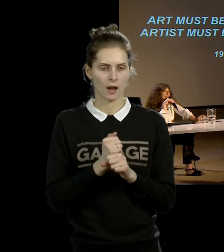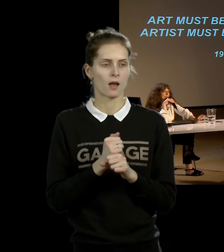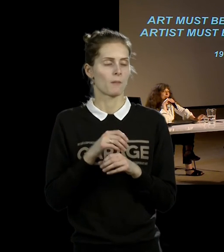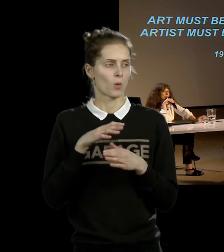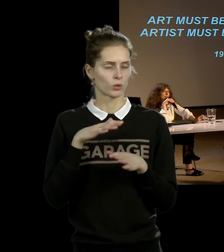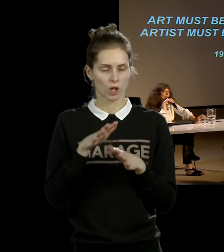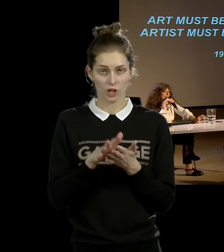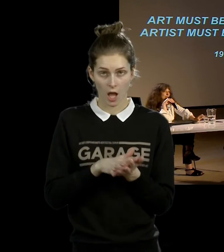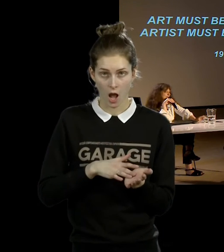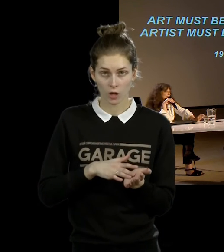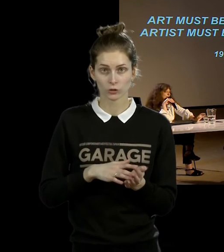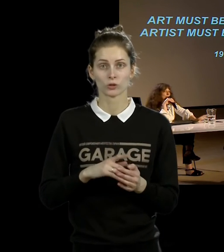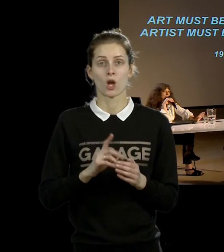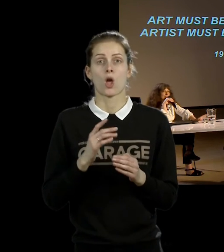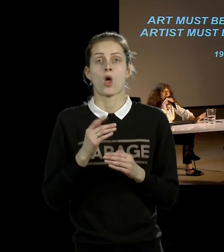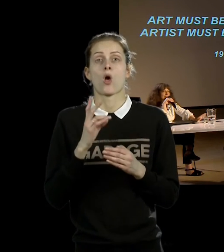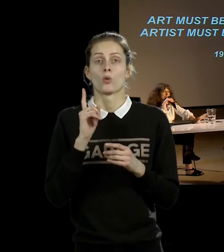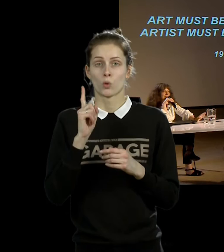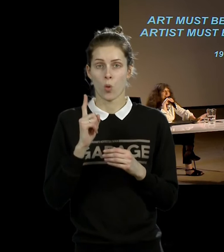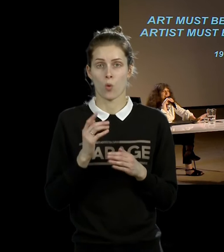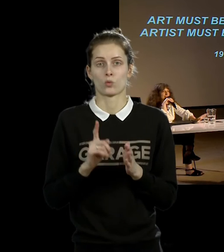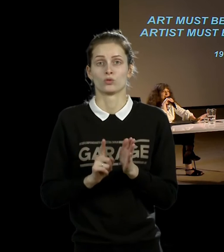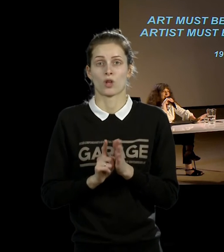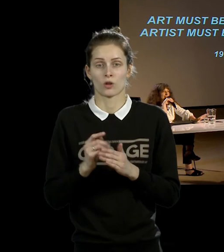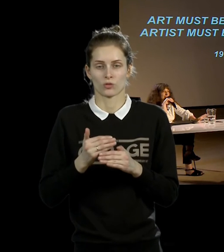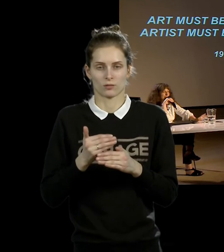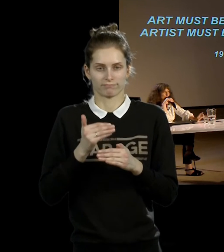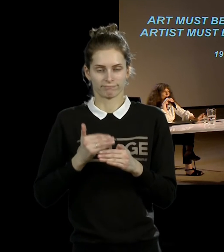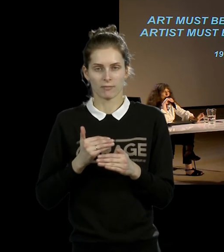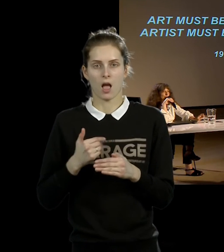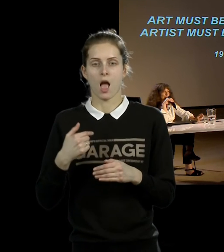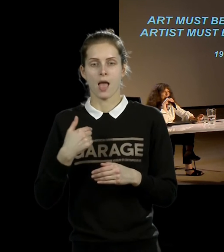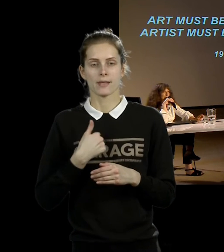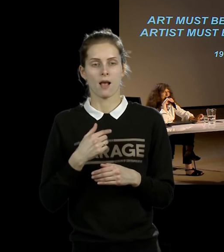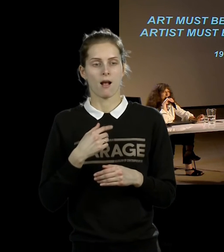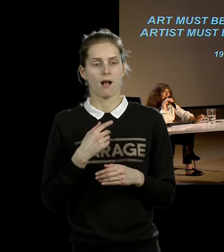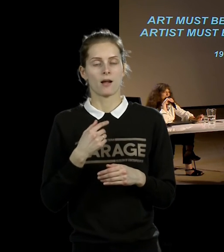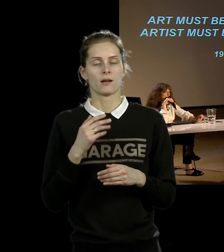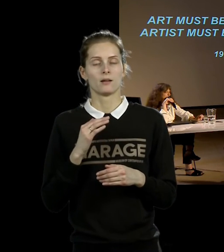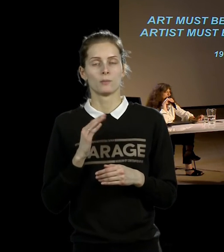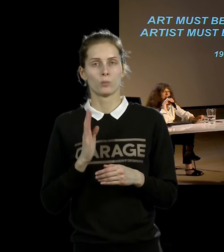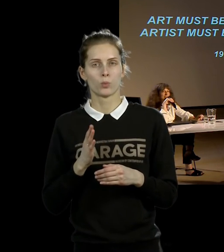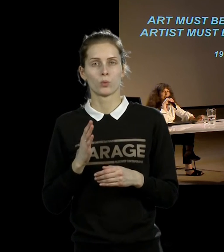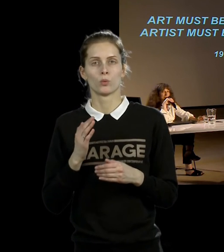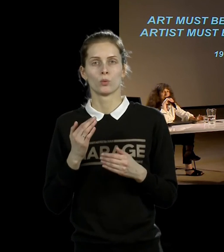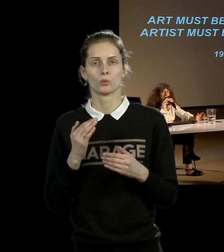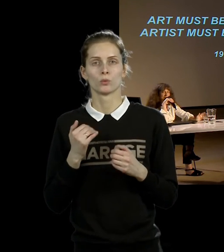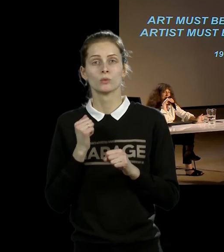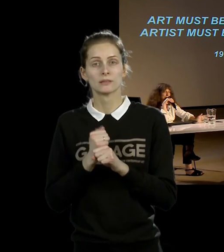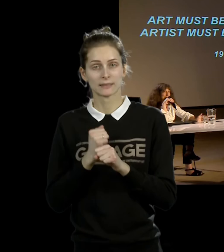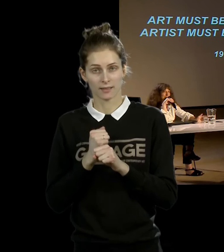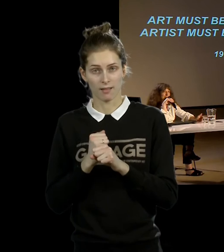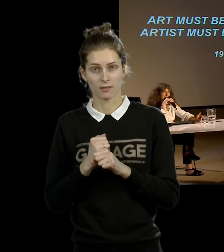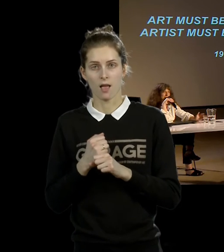последних перформансов, которые он бы хотел сделать один. Все, что я всегда хотела делать, мне не